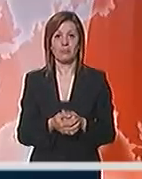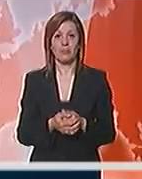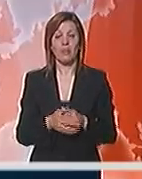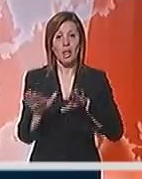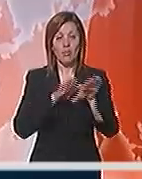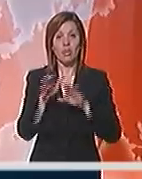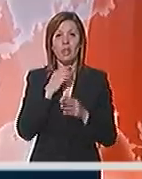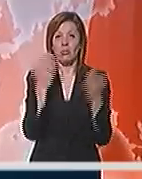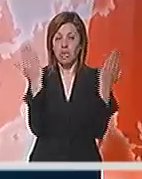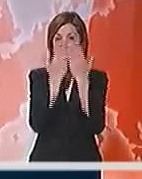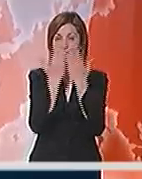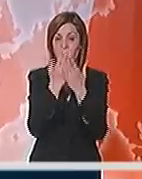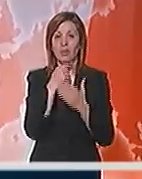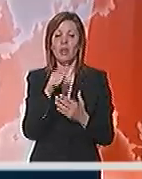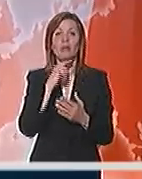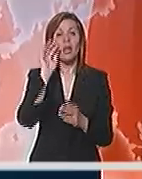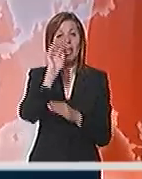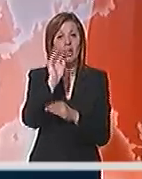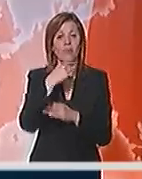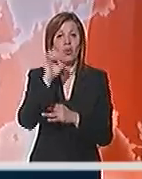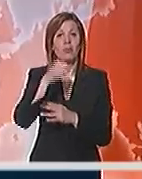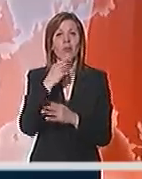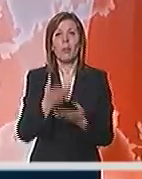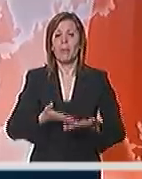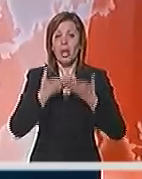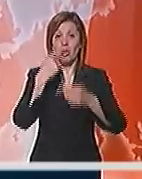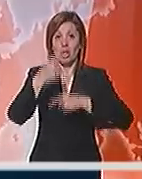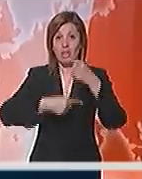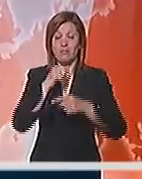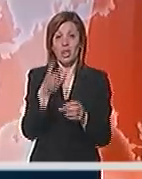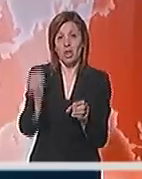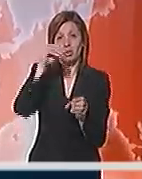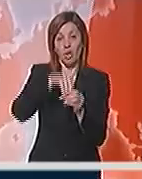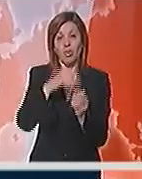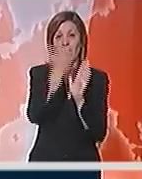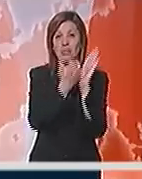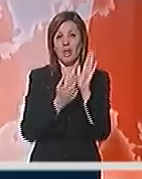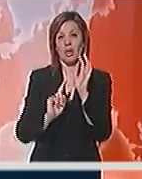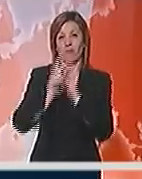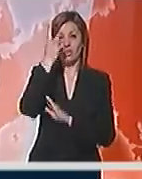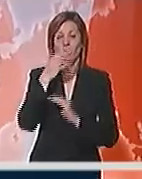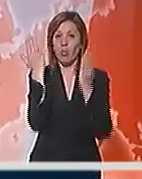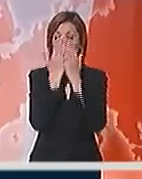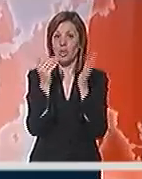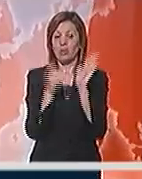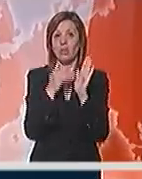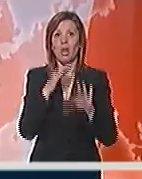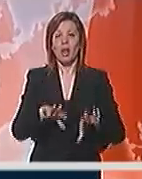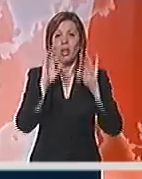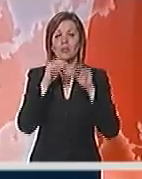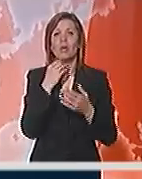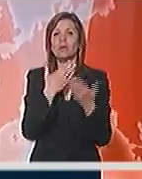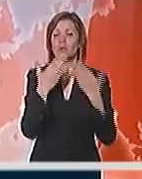Ministar prosvete Žarko Bradović najavio je da bi predlog izmena i dopuna zakona o visokom obrazovanju trebalo da se nađe u